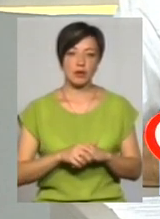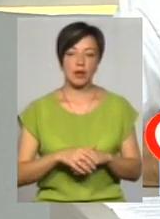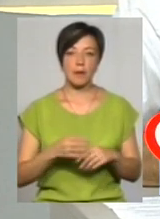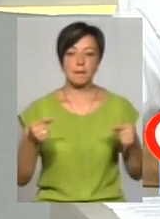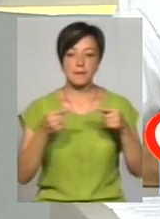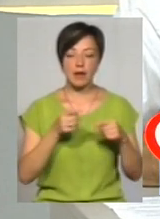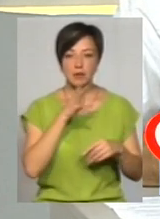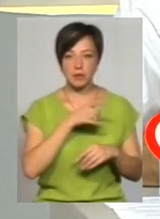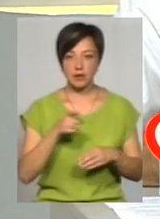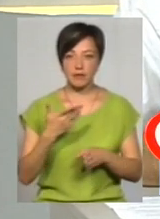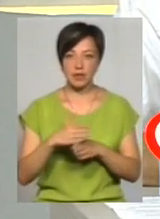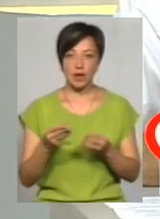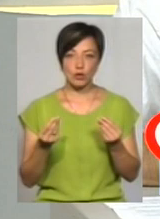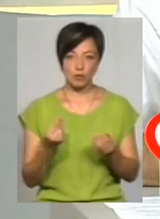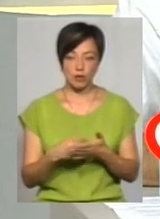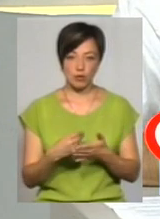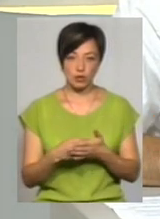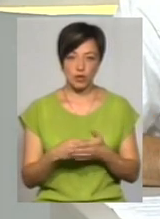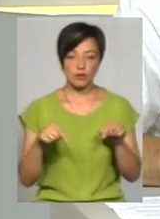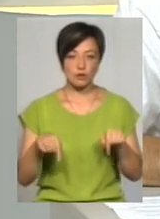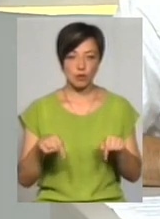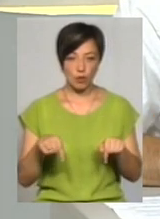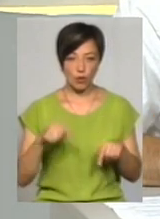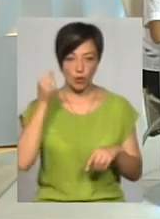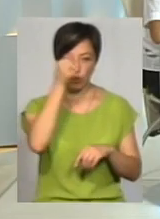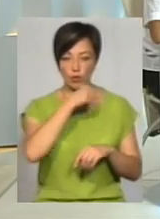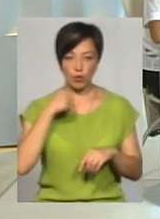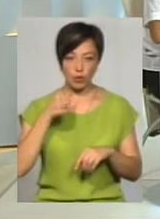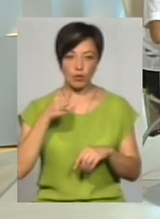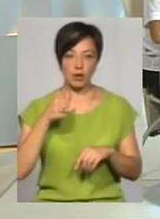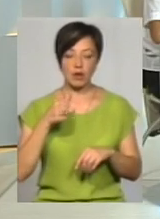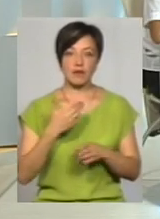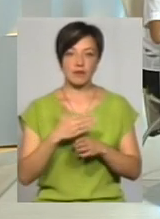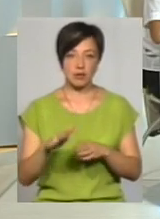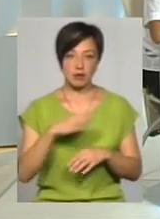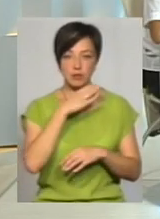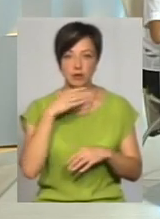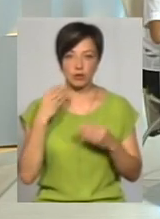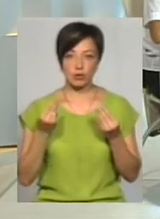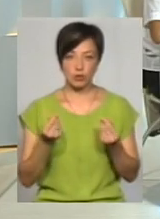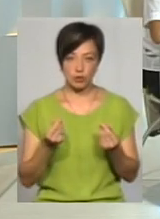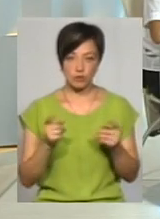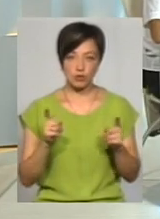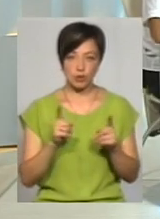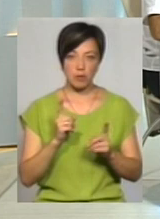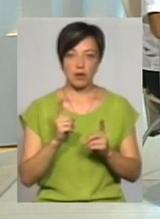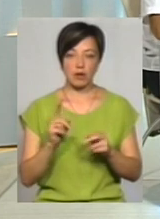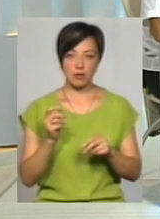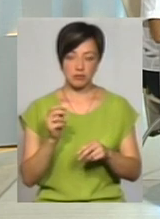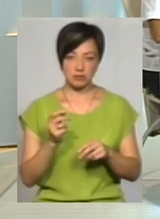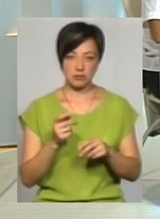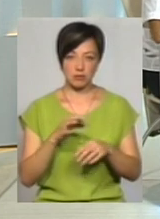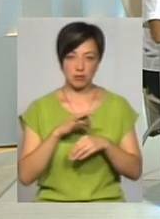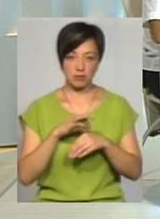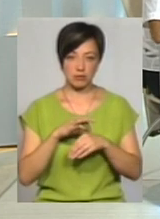період часу виділяється певна сума коштів. Цього року ми, як ніколи, виділи коштів для того, щоб дерева були, тому що ми знали, що